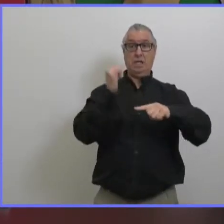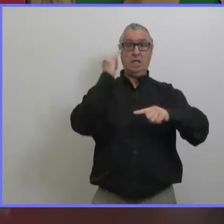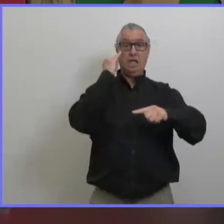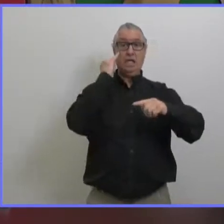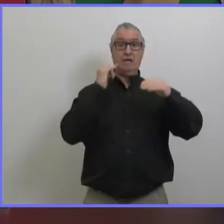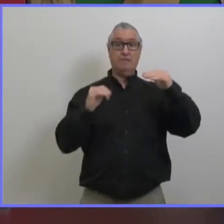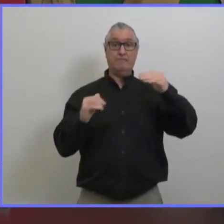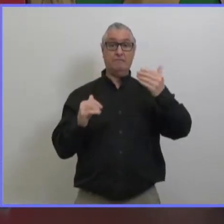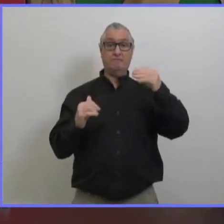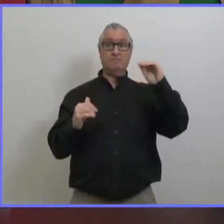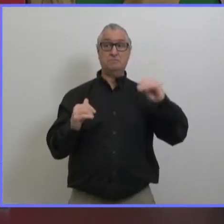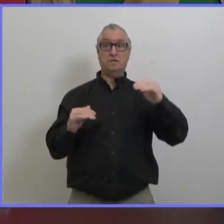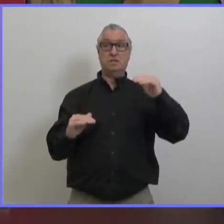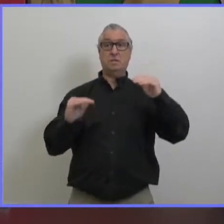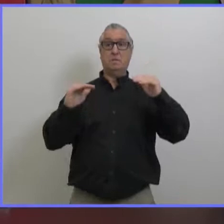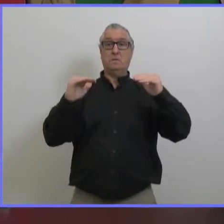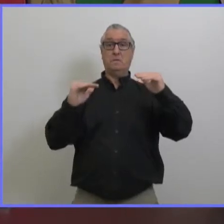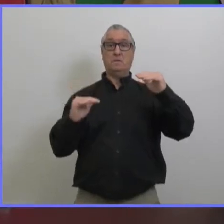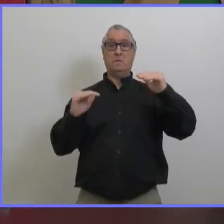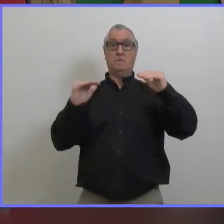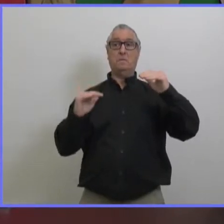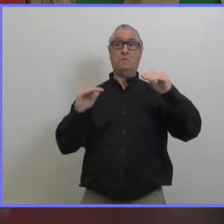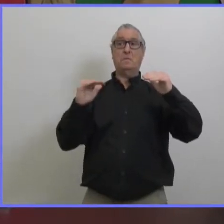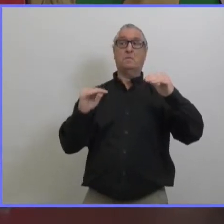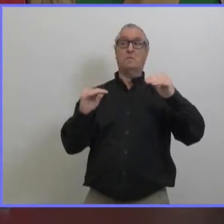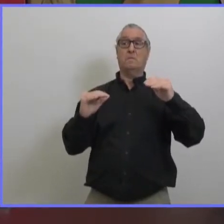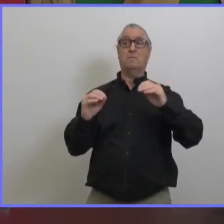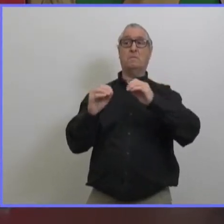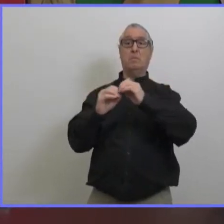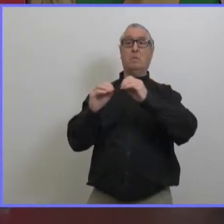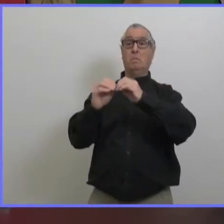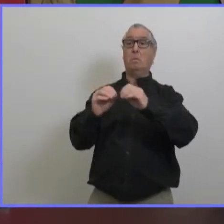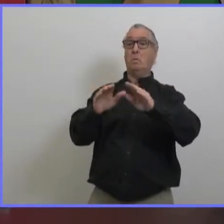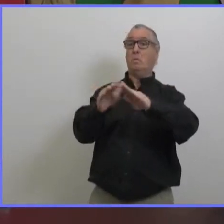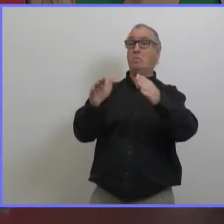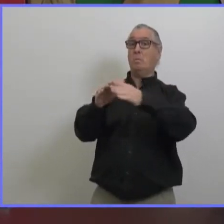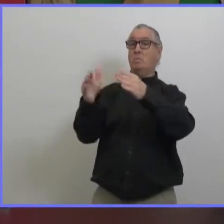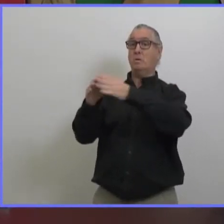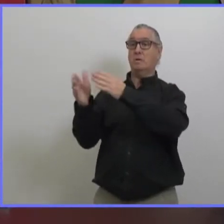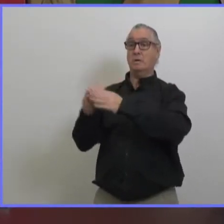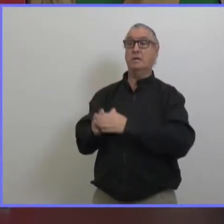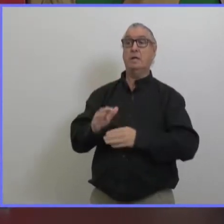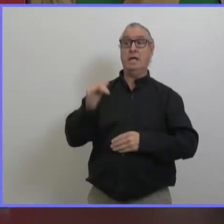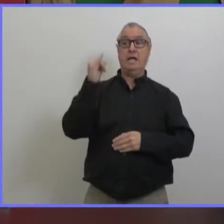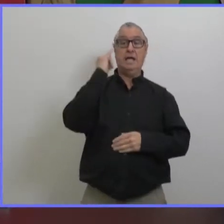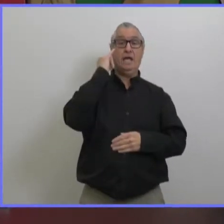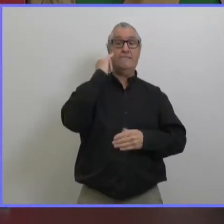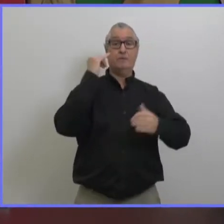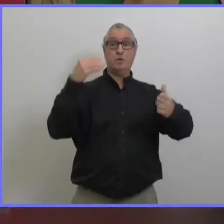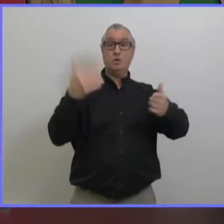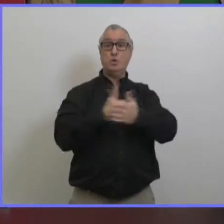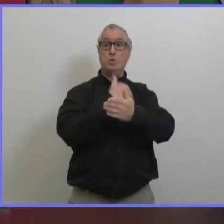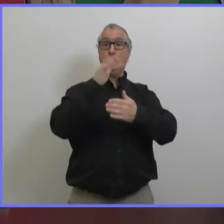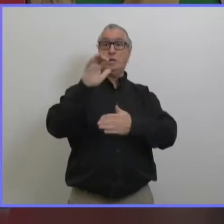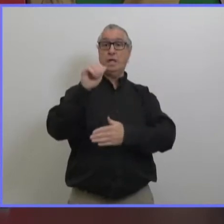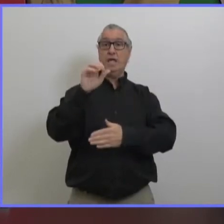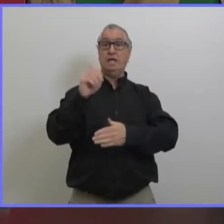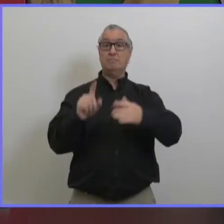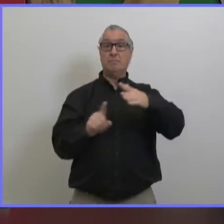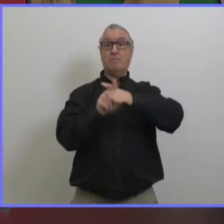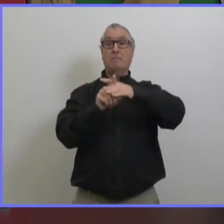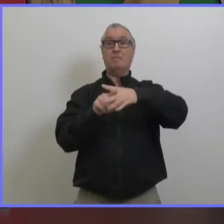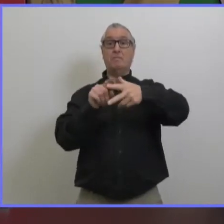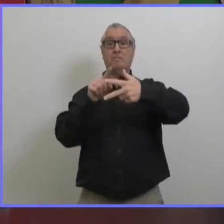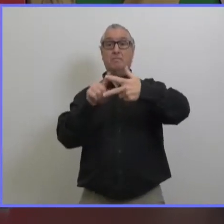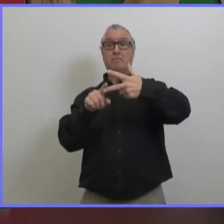c'est 10% pour le virus normal mais avec le variant préoccupant s'il débarque au